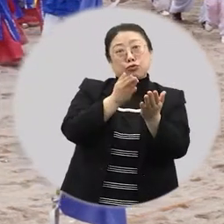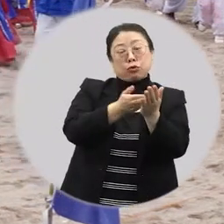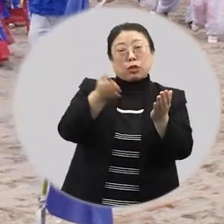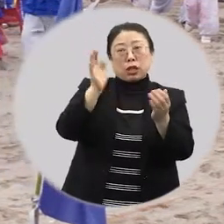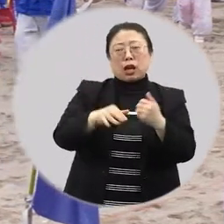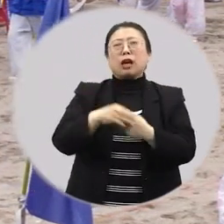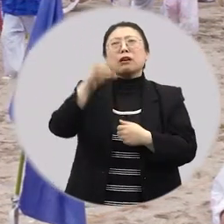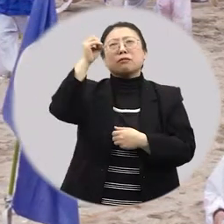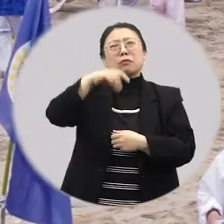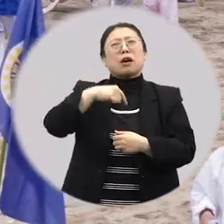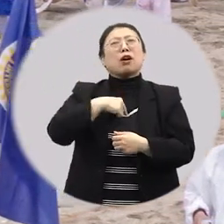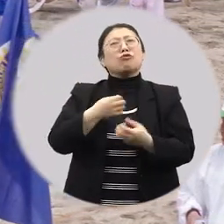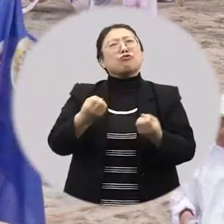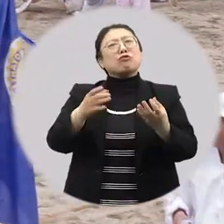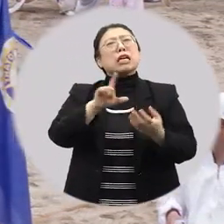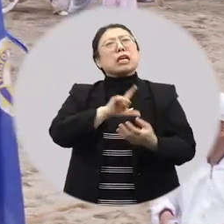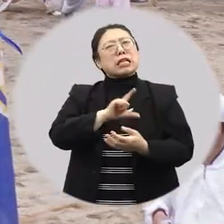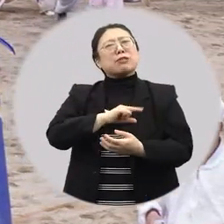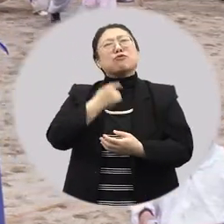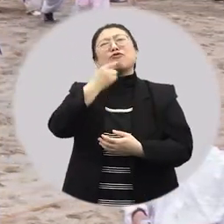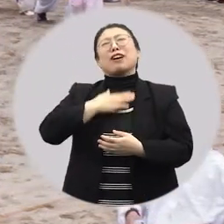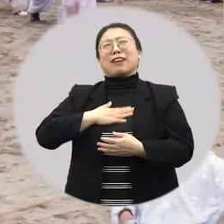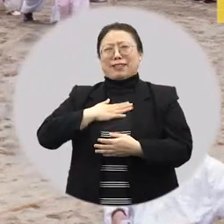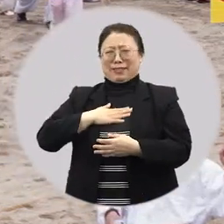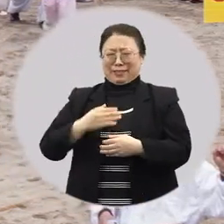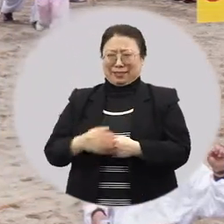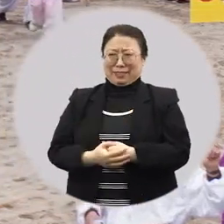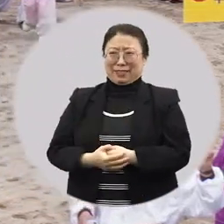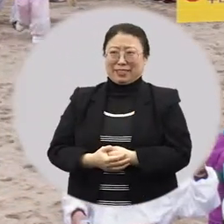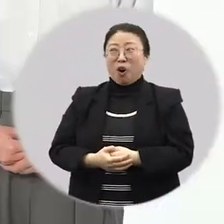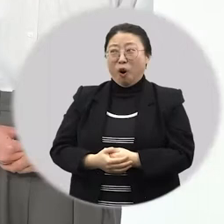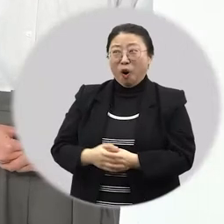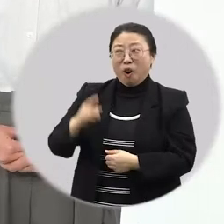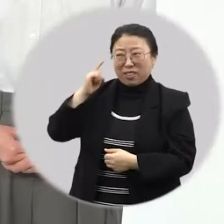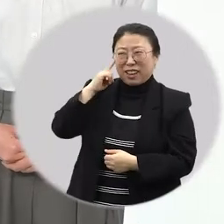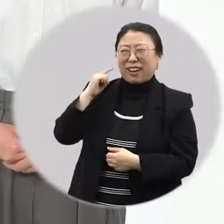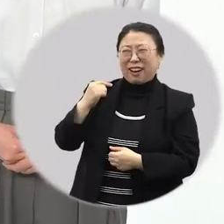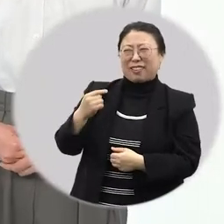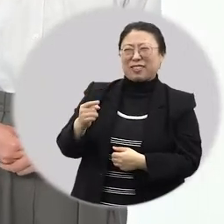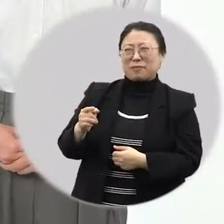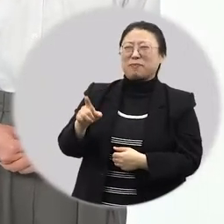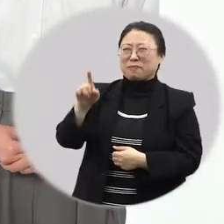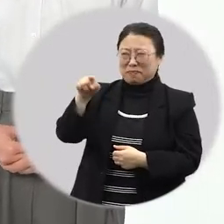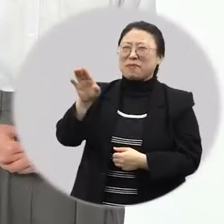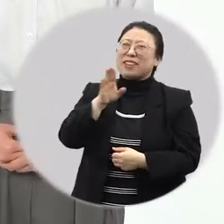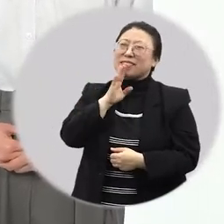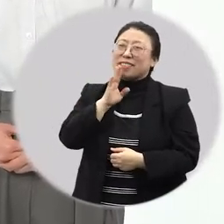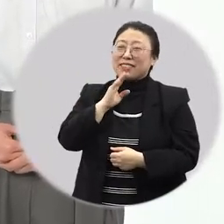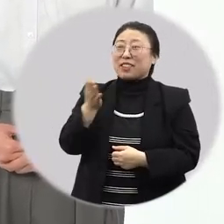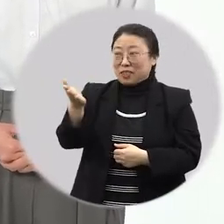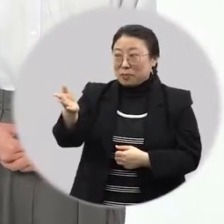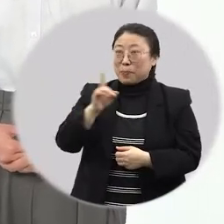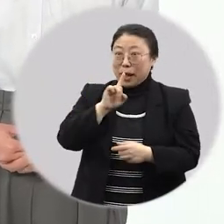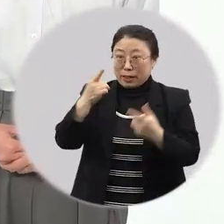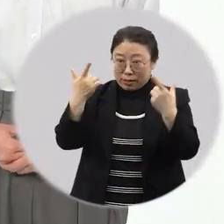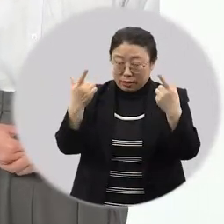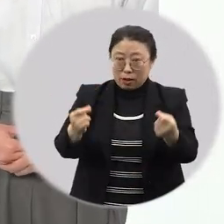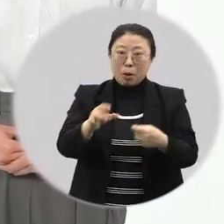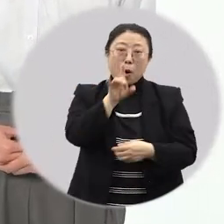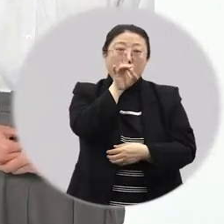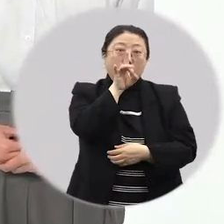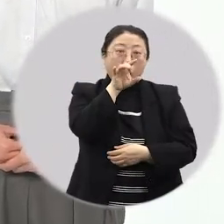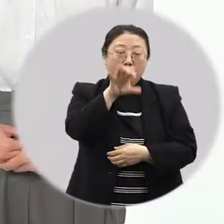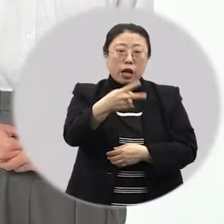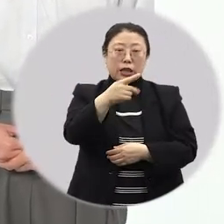저는 축제 이름인 줄러면 알았지 뭐예요? 그렇게 생각할 수 있죠. 장생이